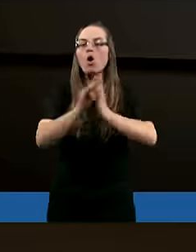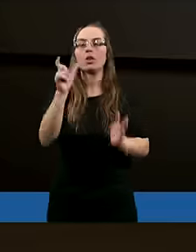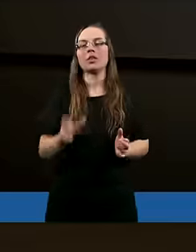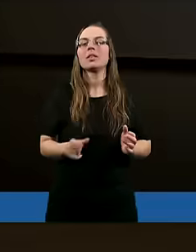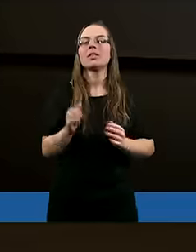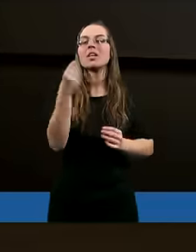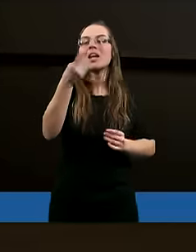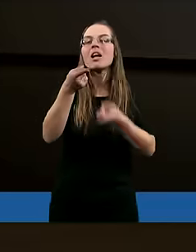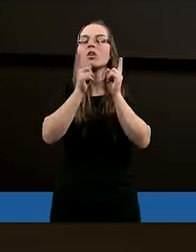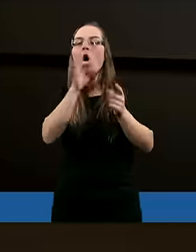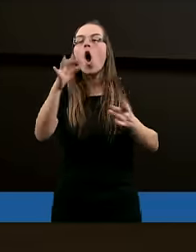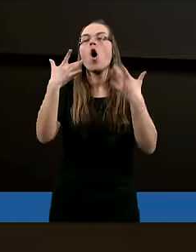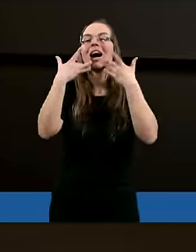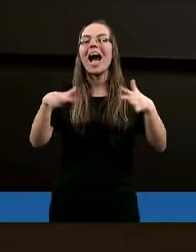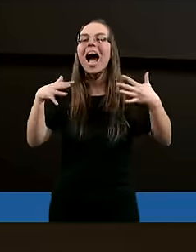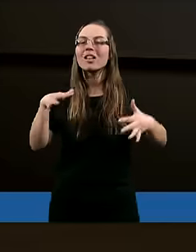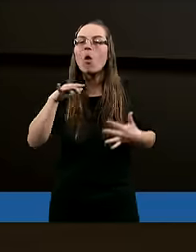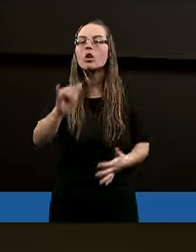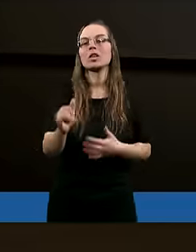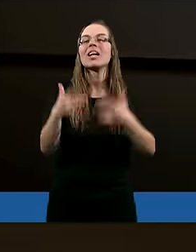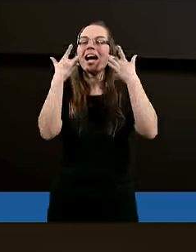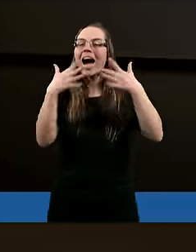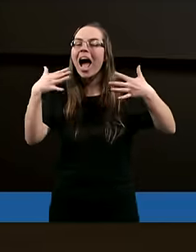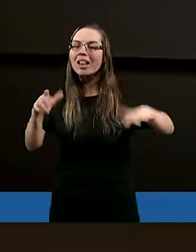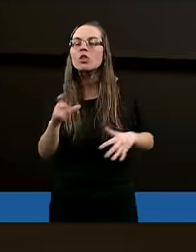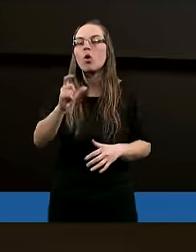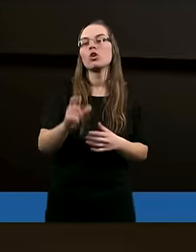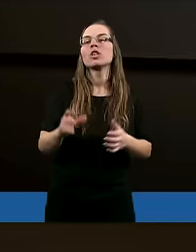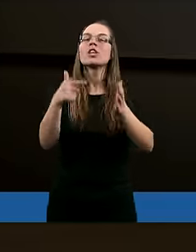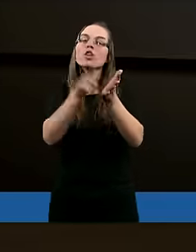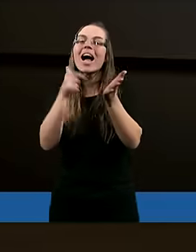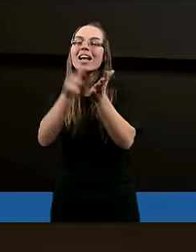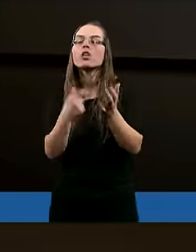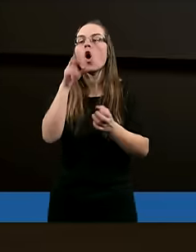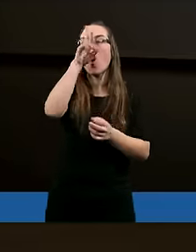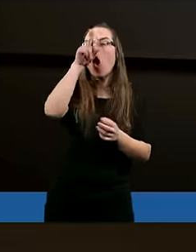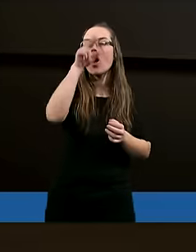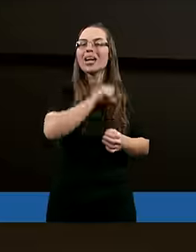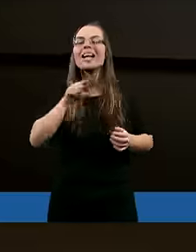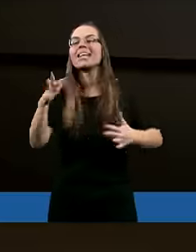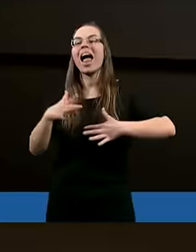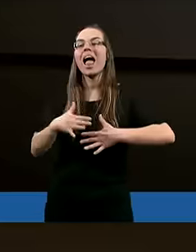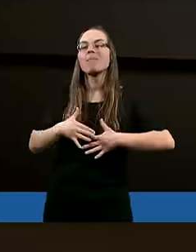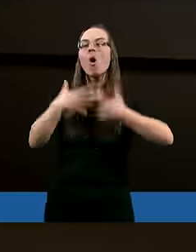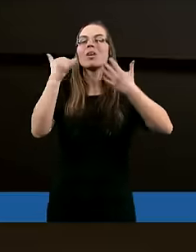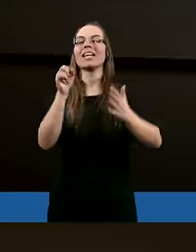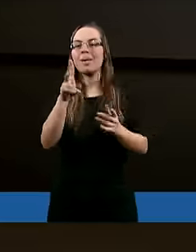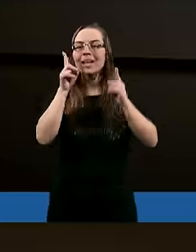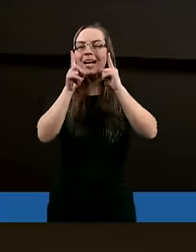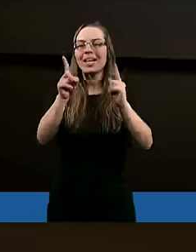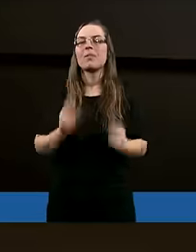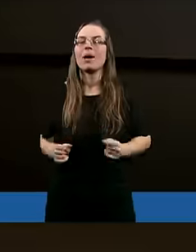A jeszcze rozmawiając o radości. Bo radość często kojarzy się z emocjami tak naprawdę.